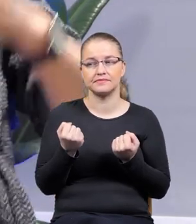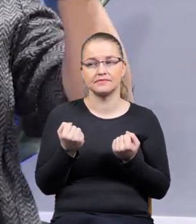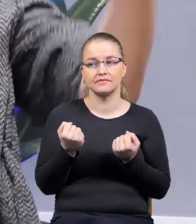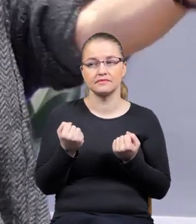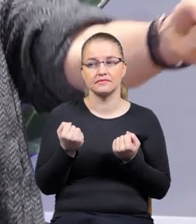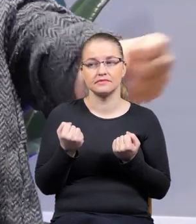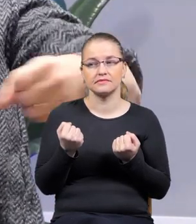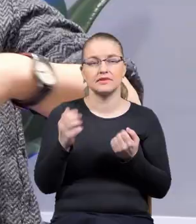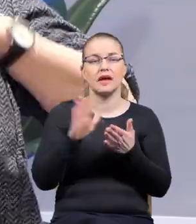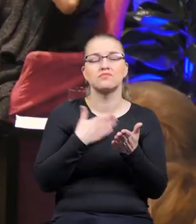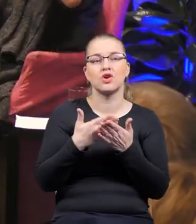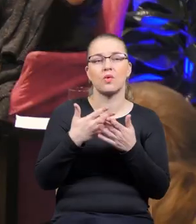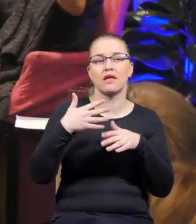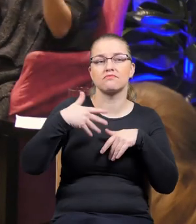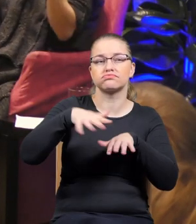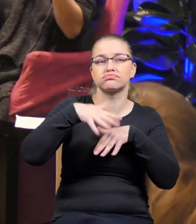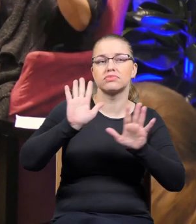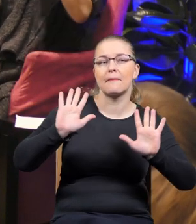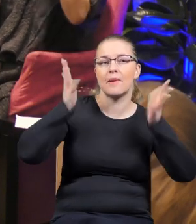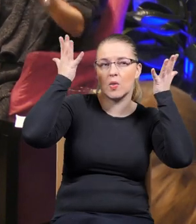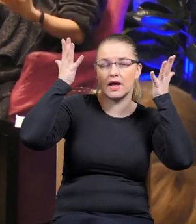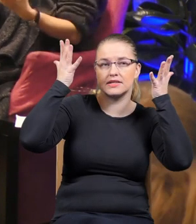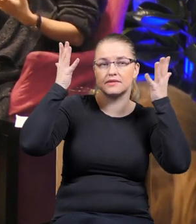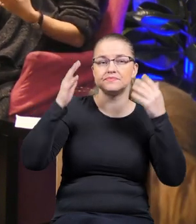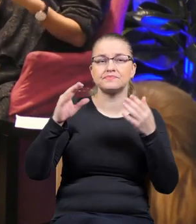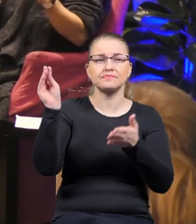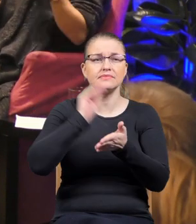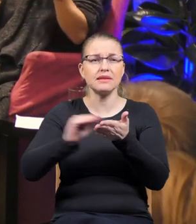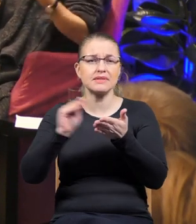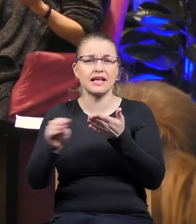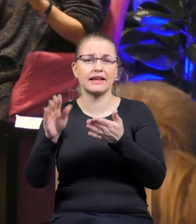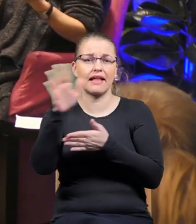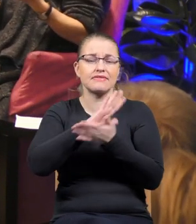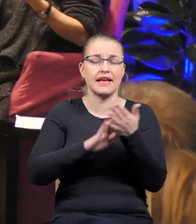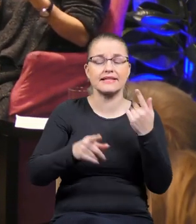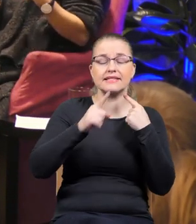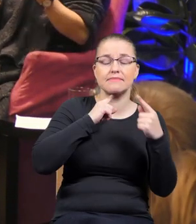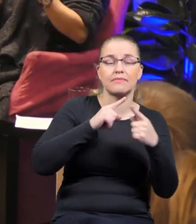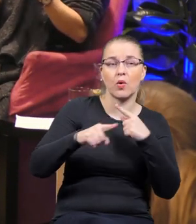na demonstracji, pisania tekstów politycznych,